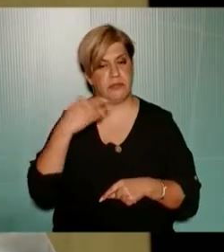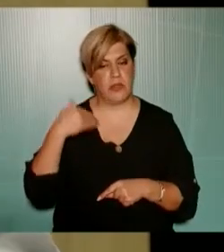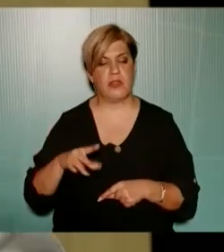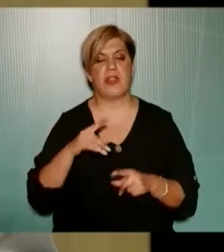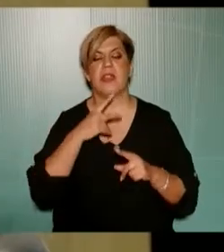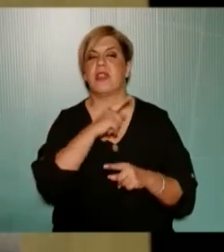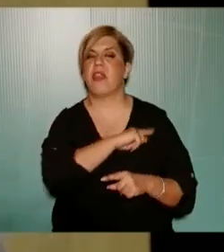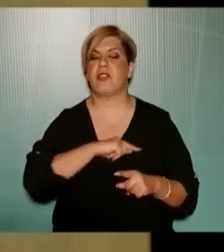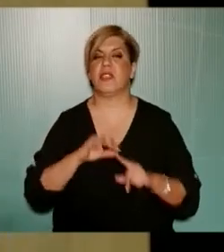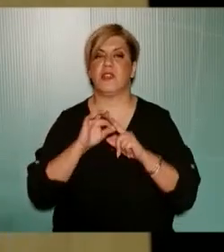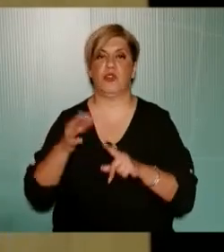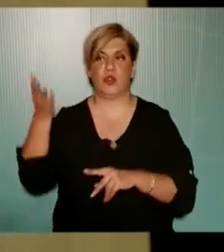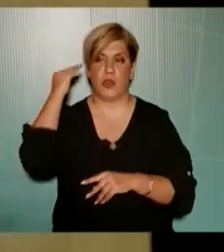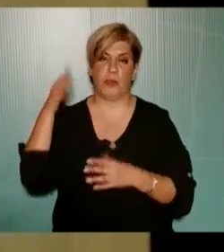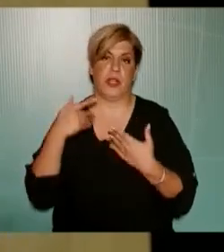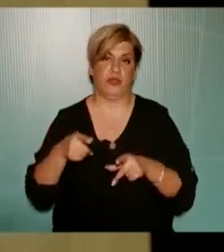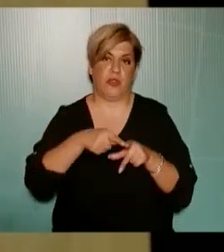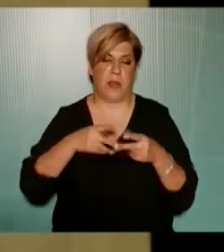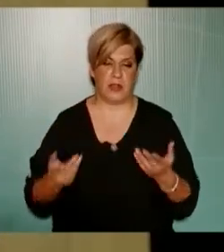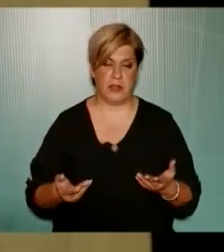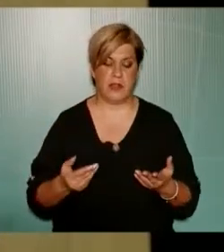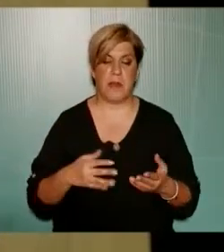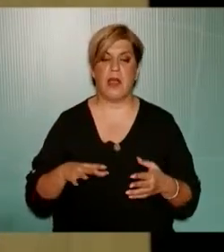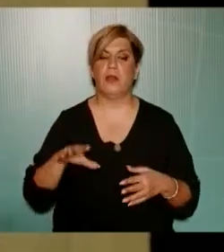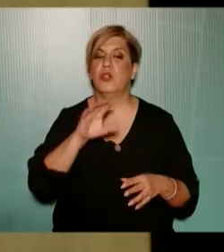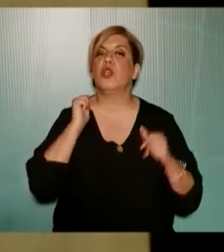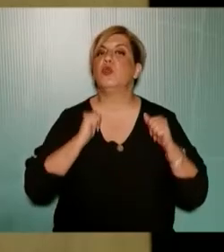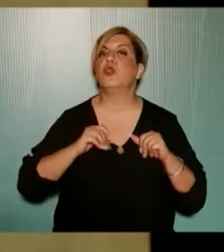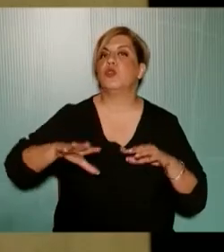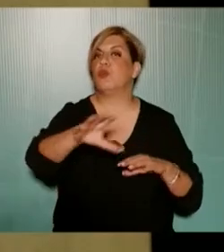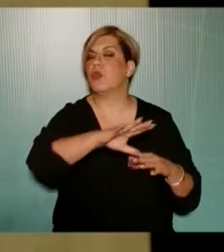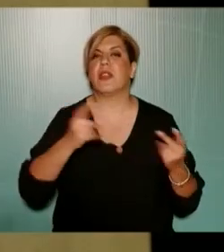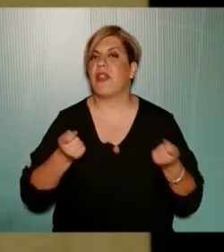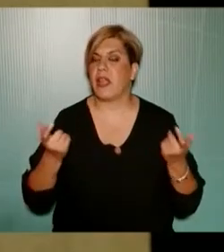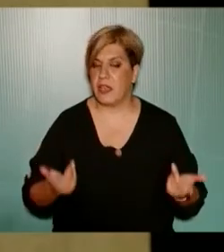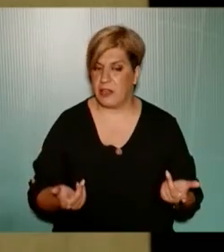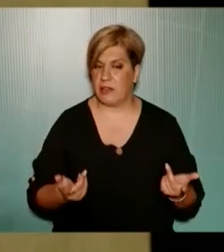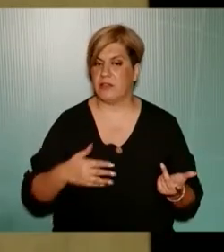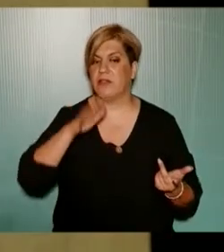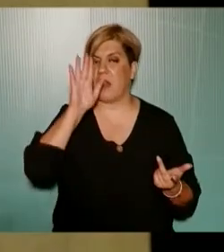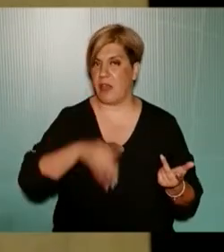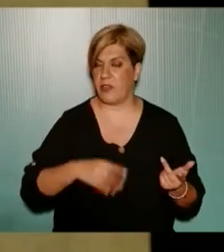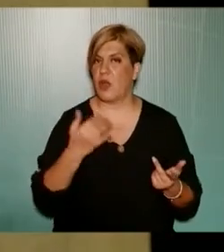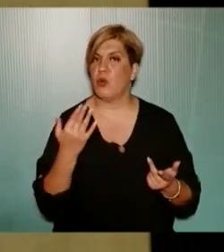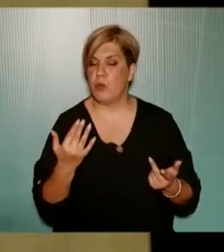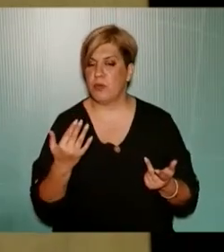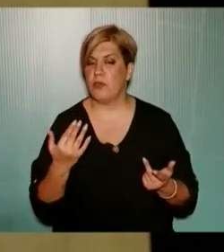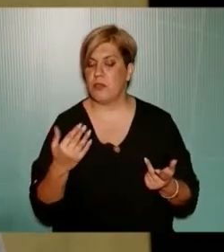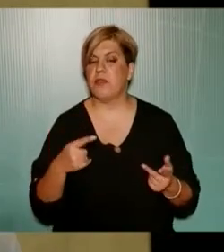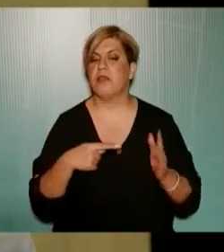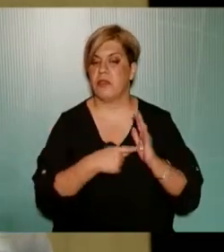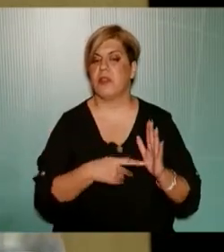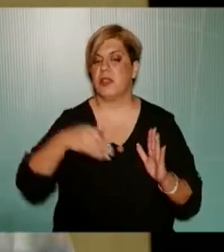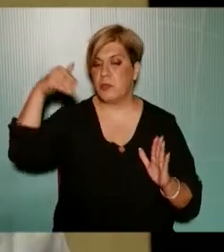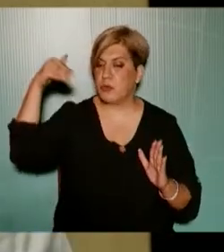Διεθνός Σύμβουλος στο χώρο του λιμανιού Τι θα γίνει με το χώρο ταξικό του τουρισμού Τα τελευταία νούμερα του τουρισμού δείχνουν